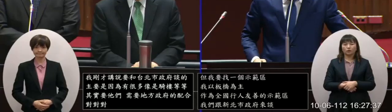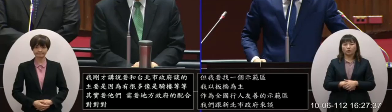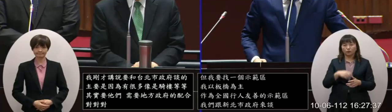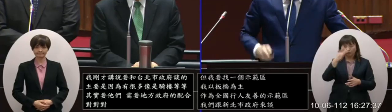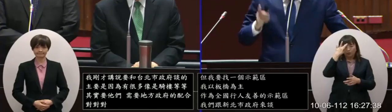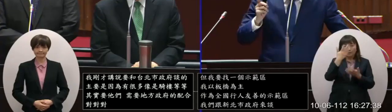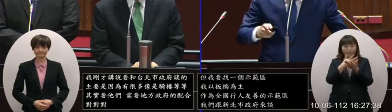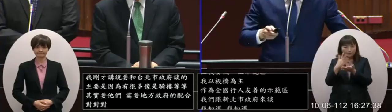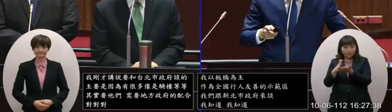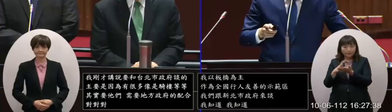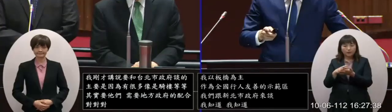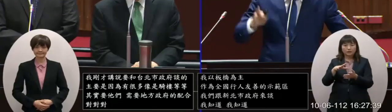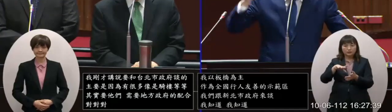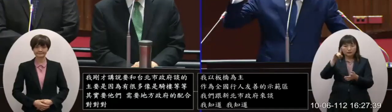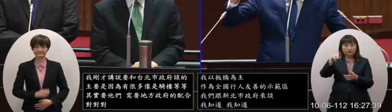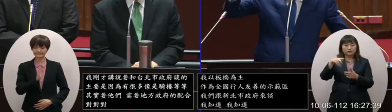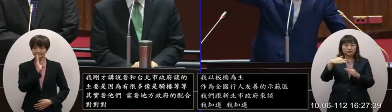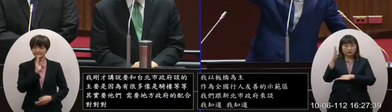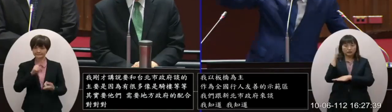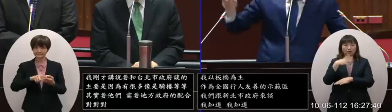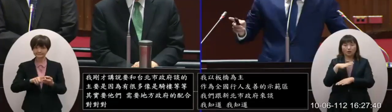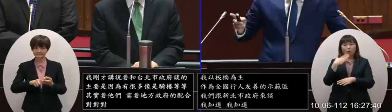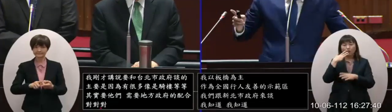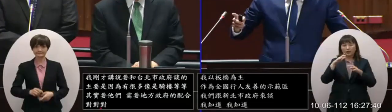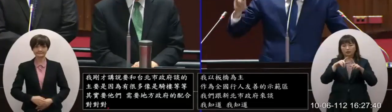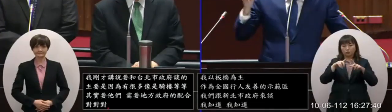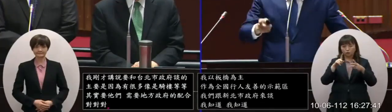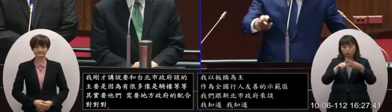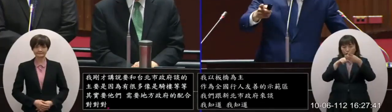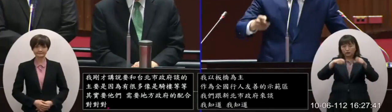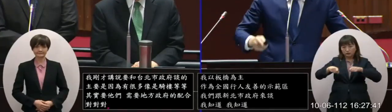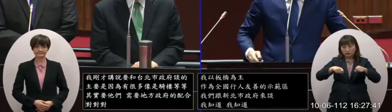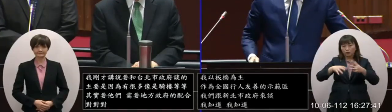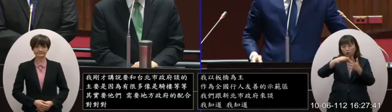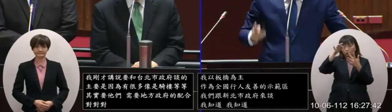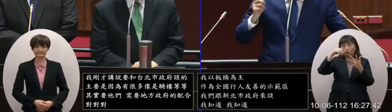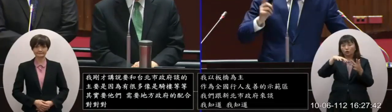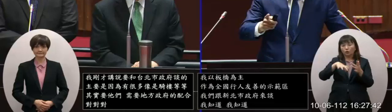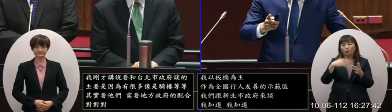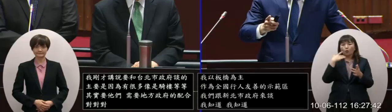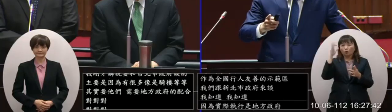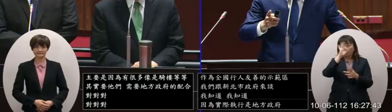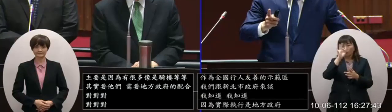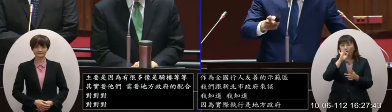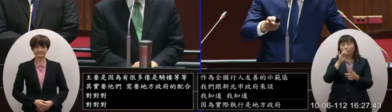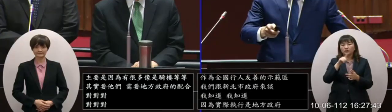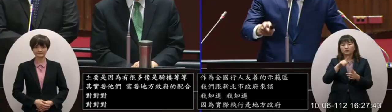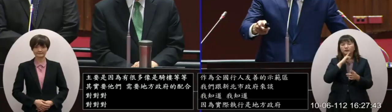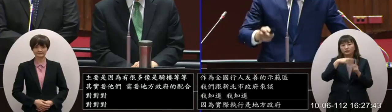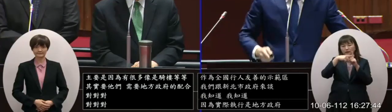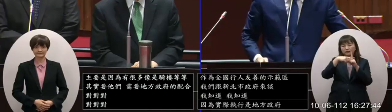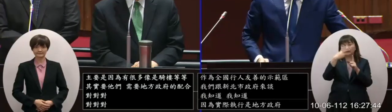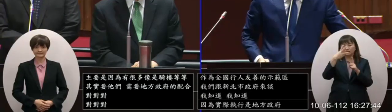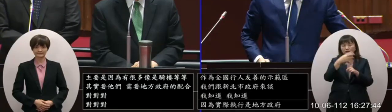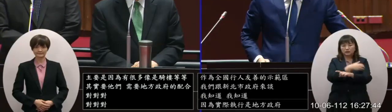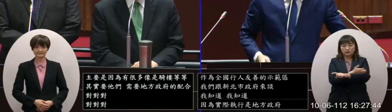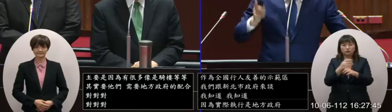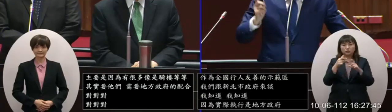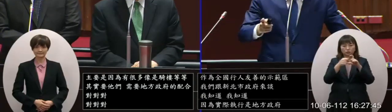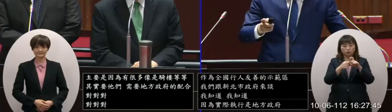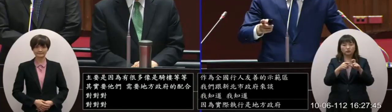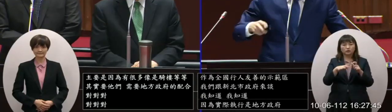難的地方怎麼克服他們要知道但如果一個大的政策方向我們選定比方說找一個這個三級的鄉鎮市區